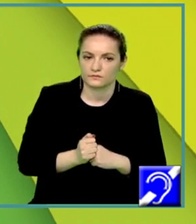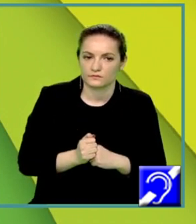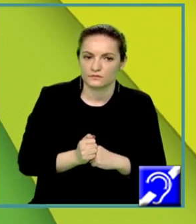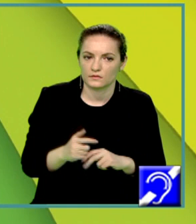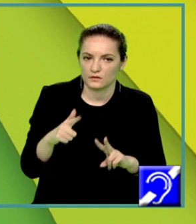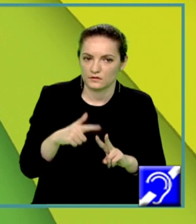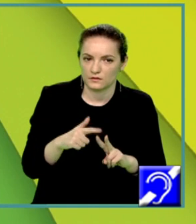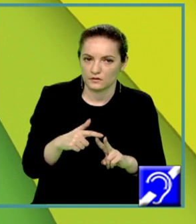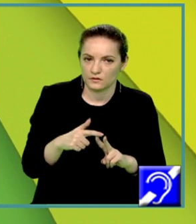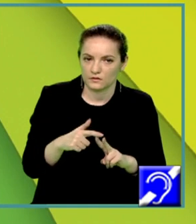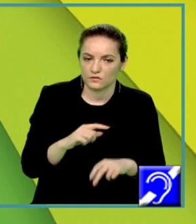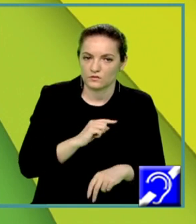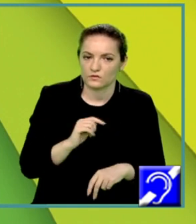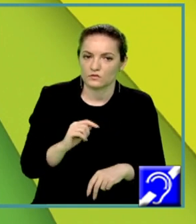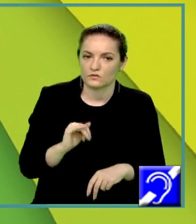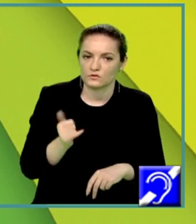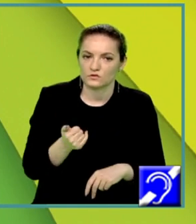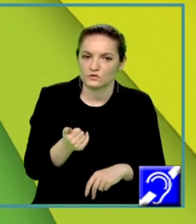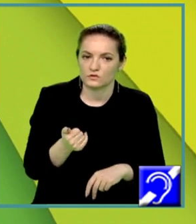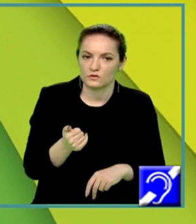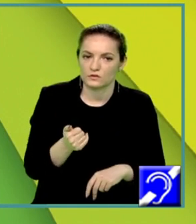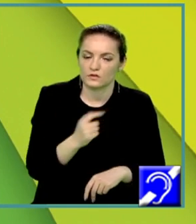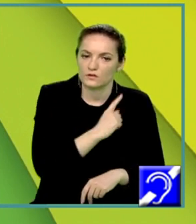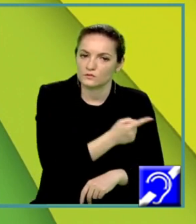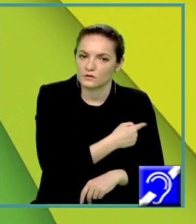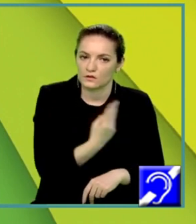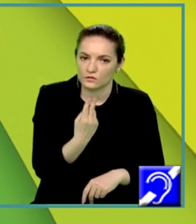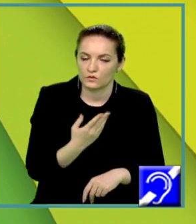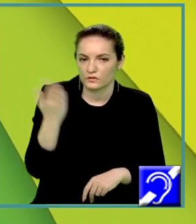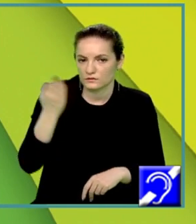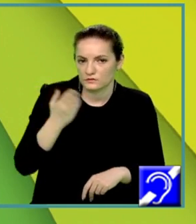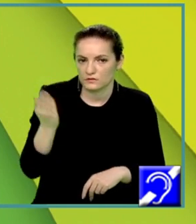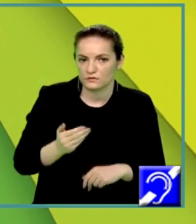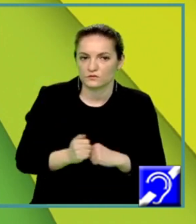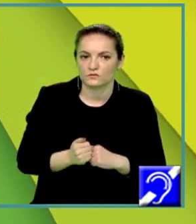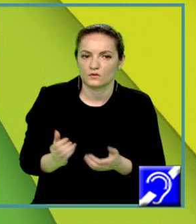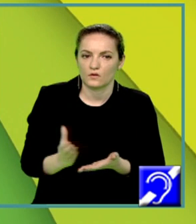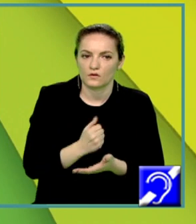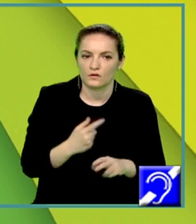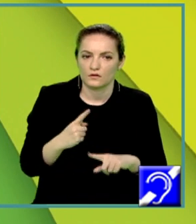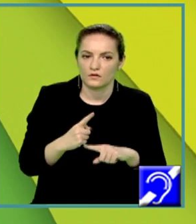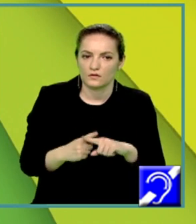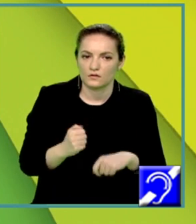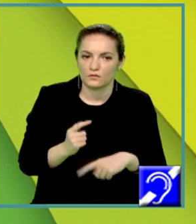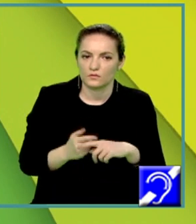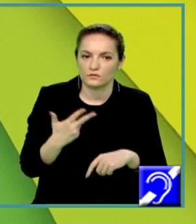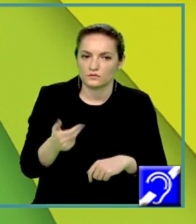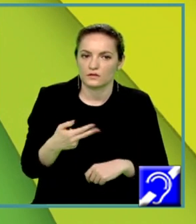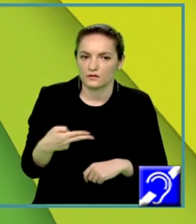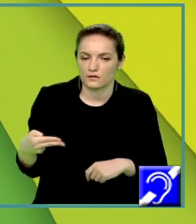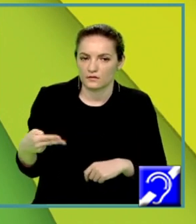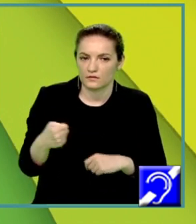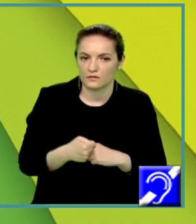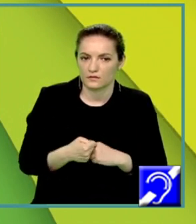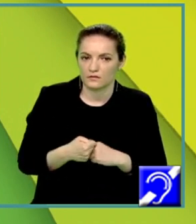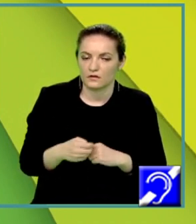Radicalul și pătratul se reduc, e radical de ordin 2 și obținem x plus 3 este egal cu, aici